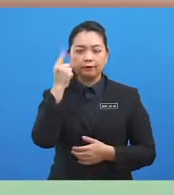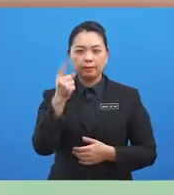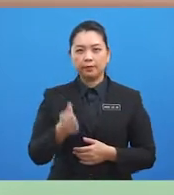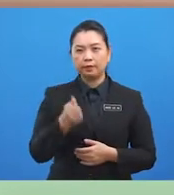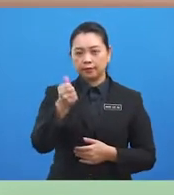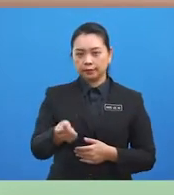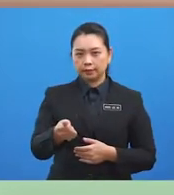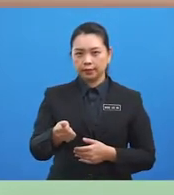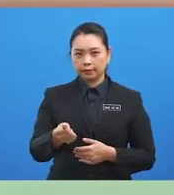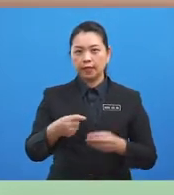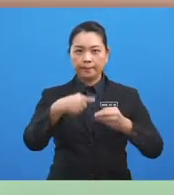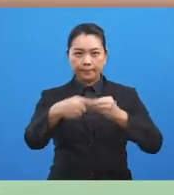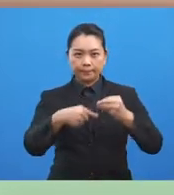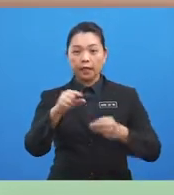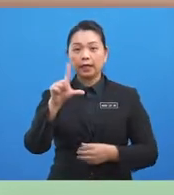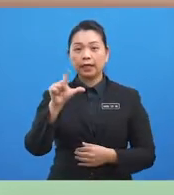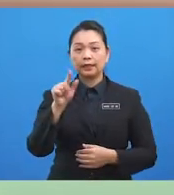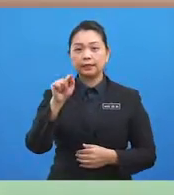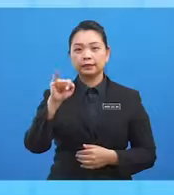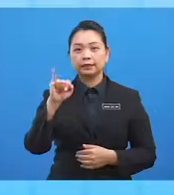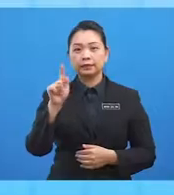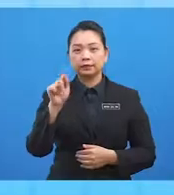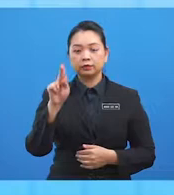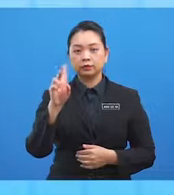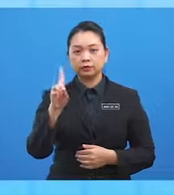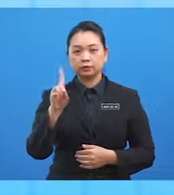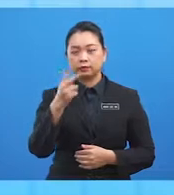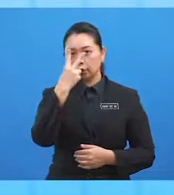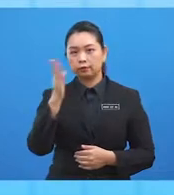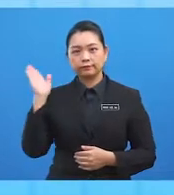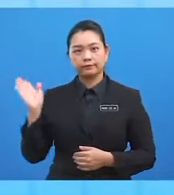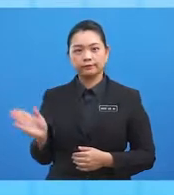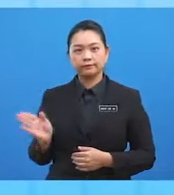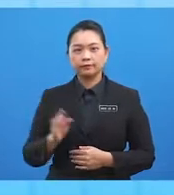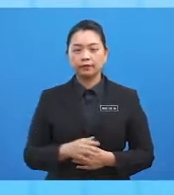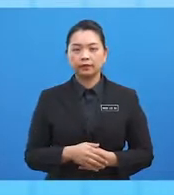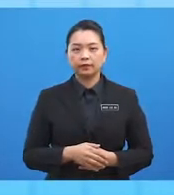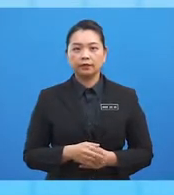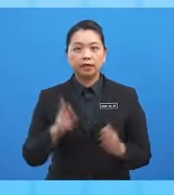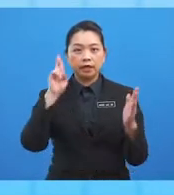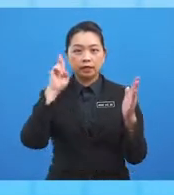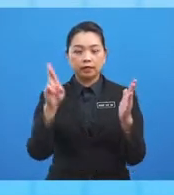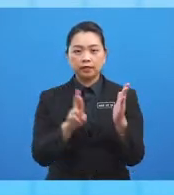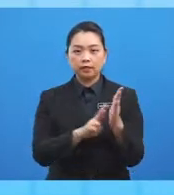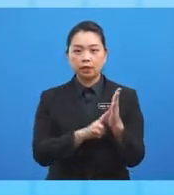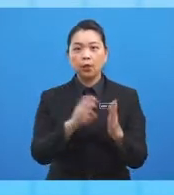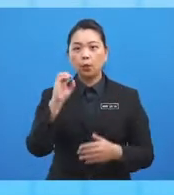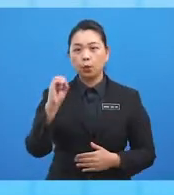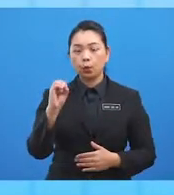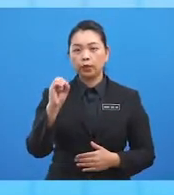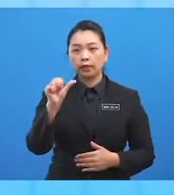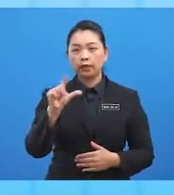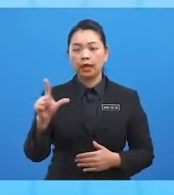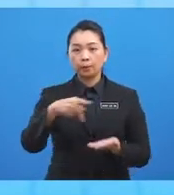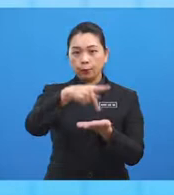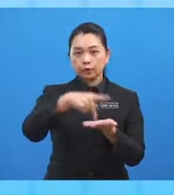mengenai latitude perhatikan contoh lima di paparan. Pada rajah, O ialah